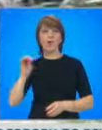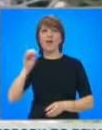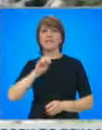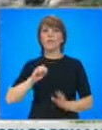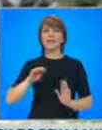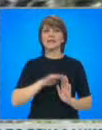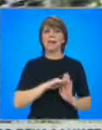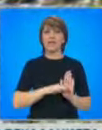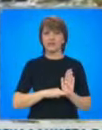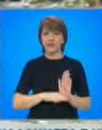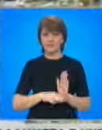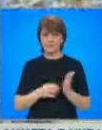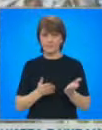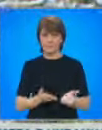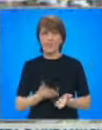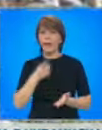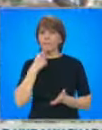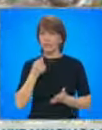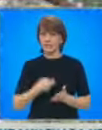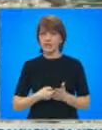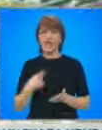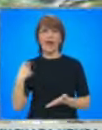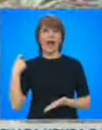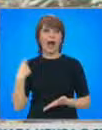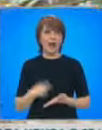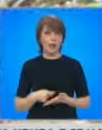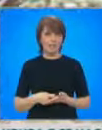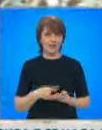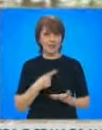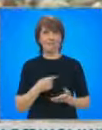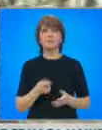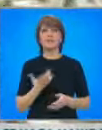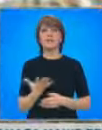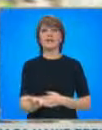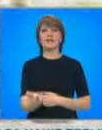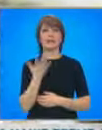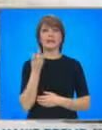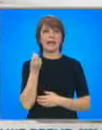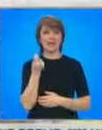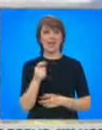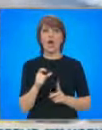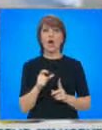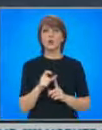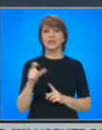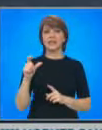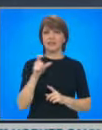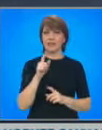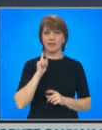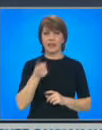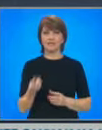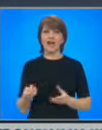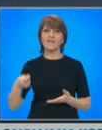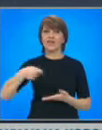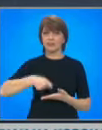изпълнявана на общината. Потвърдена е и глобата на кметицата в размер на 5000 лева. Русина-Станиславова